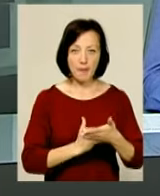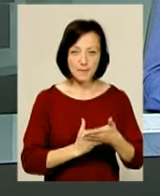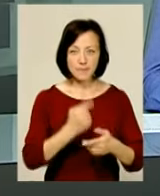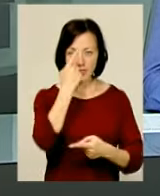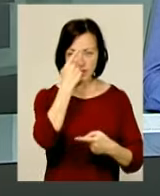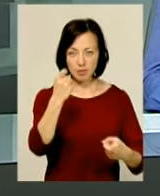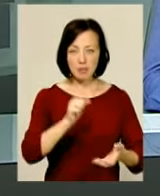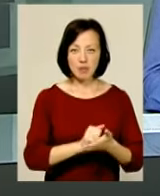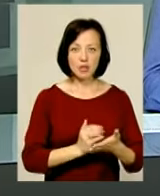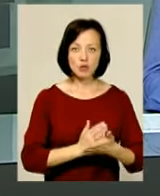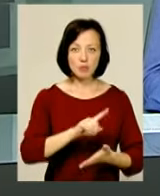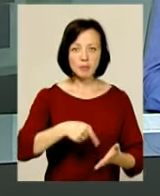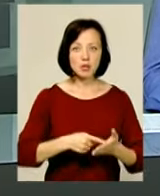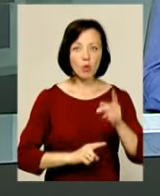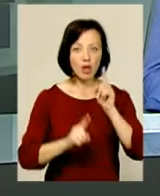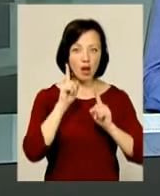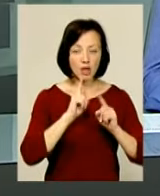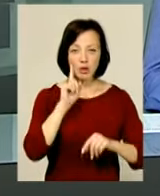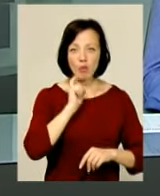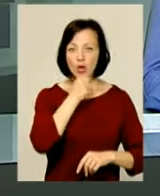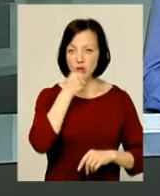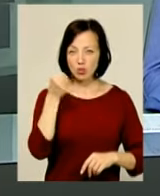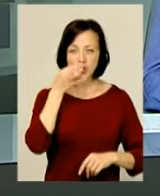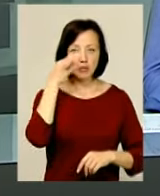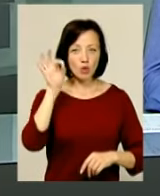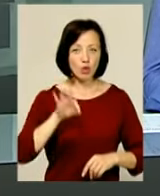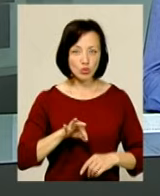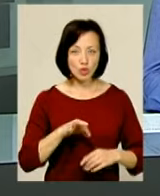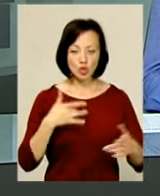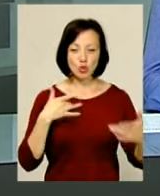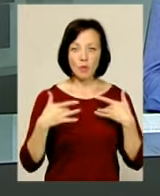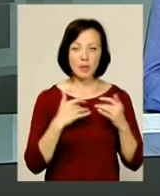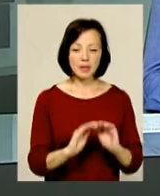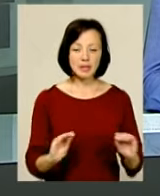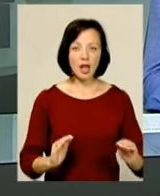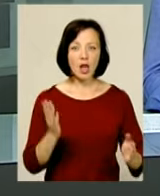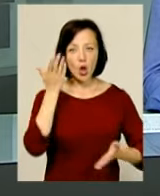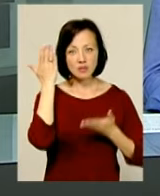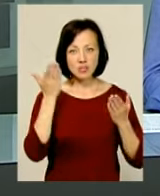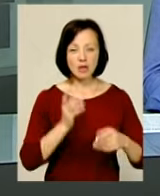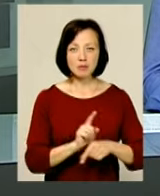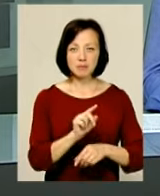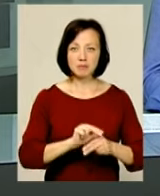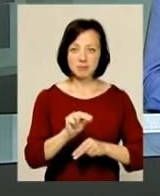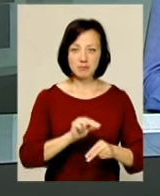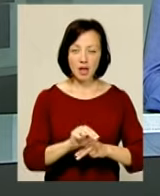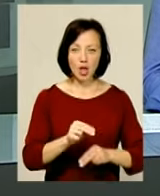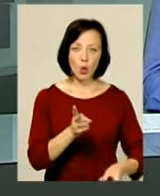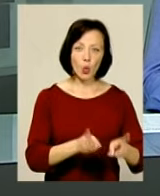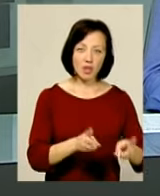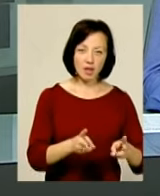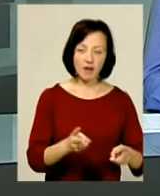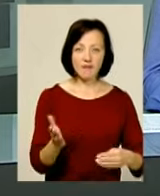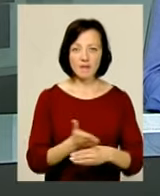повідомляють у прес-службі міської ради. Поки дорослі насолоджуватимуться шоу, малечу розважатимуть майстер-класами із кулінарії,